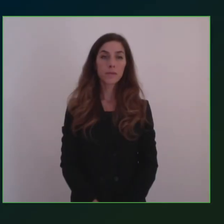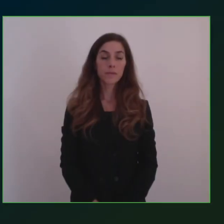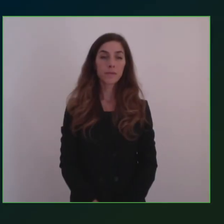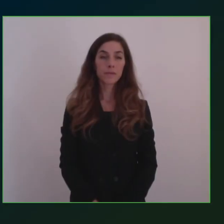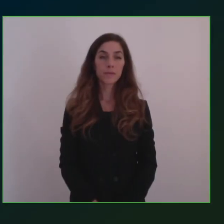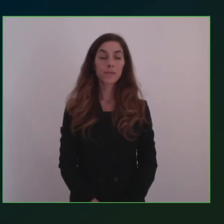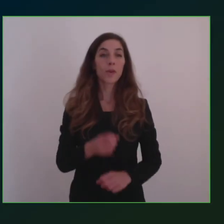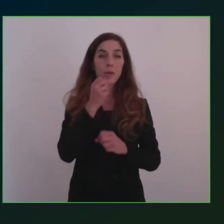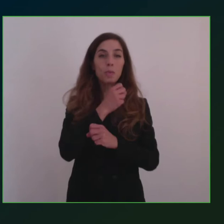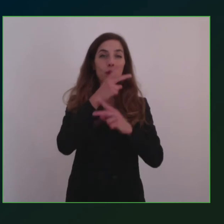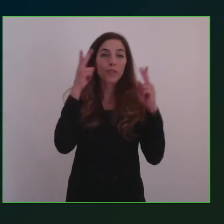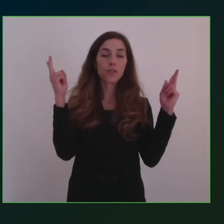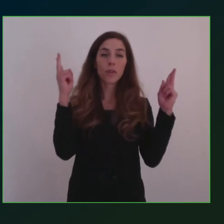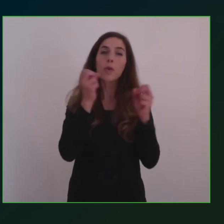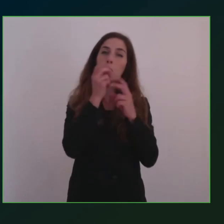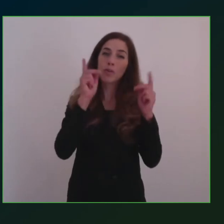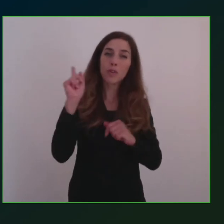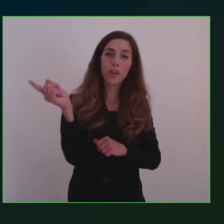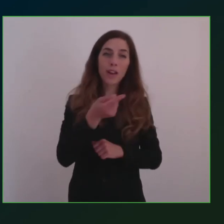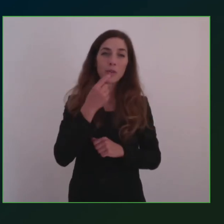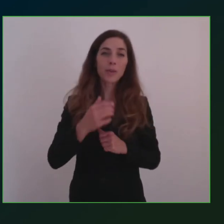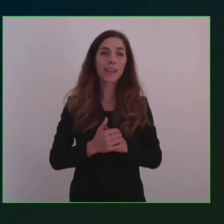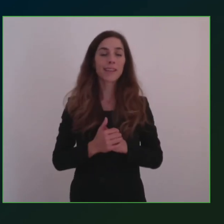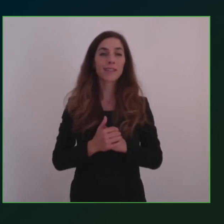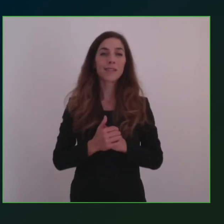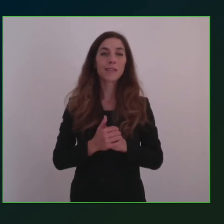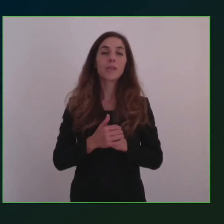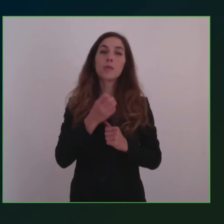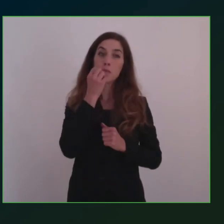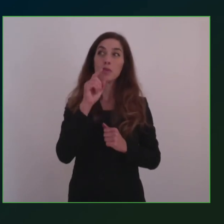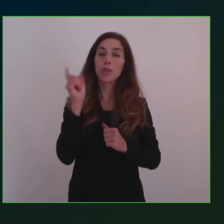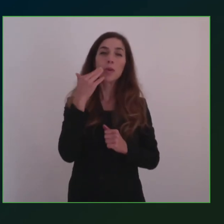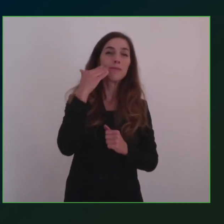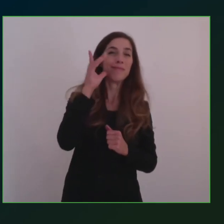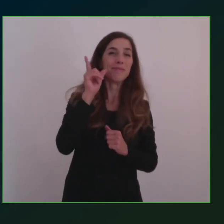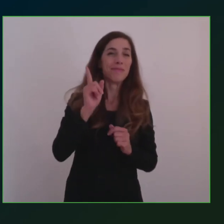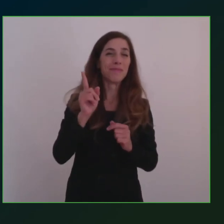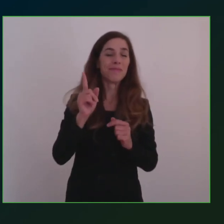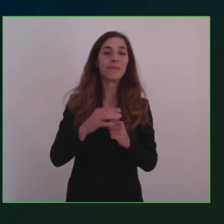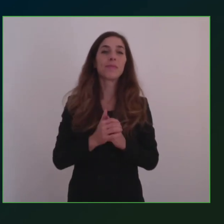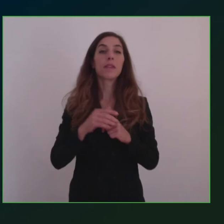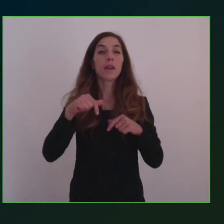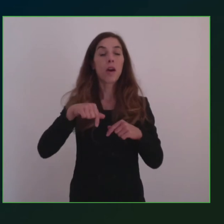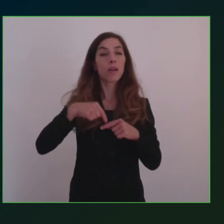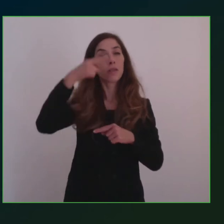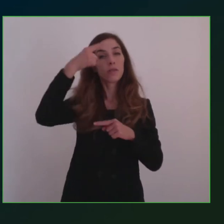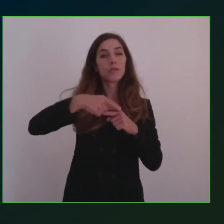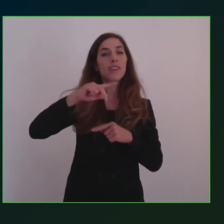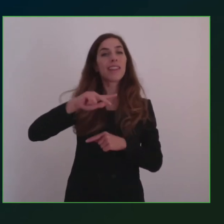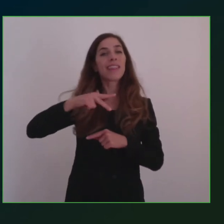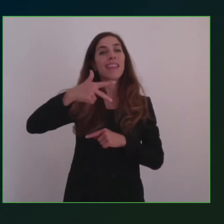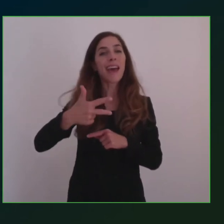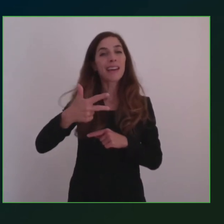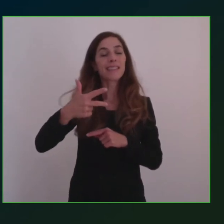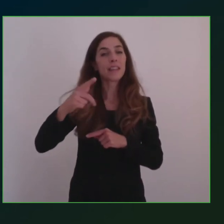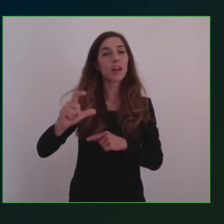Buongiorno a tutti, buongiorno a tutte. Siamo alla terza giornata di Forum PR